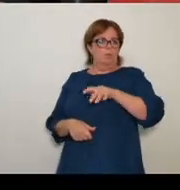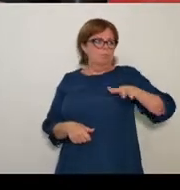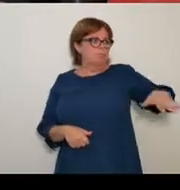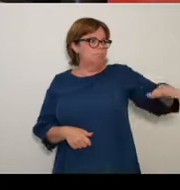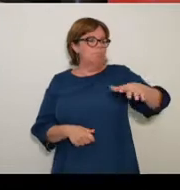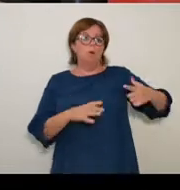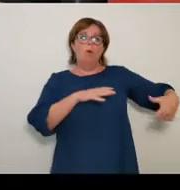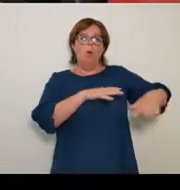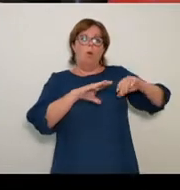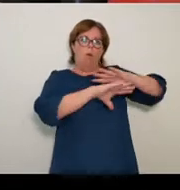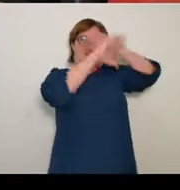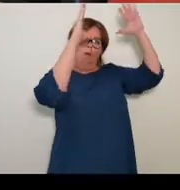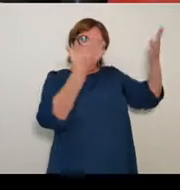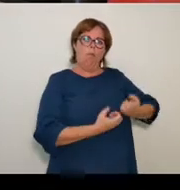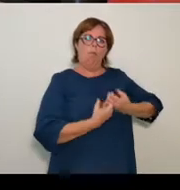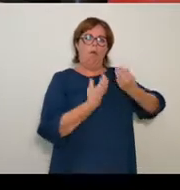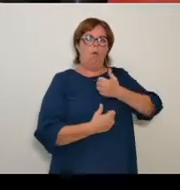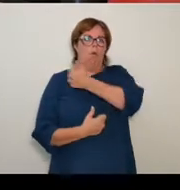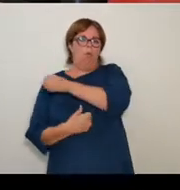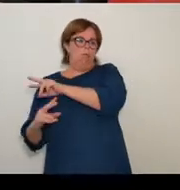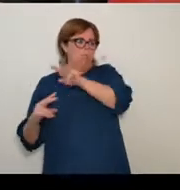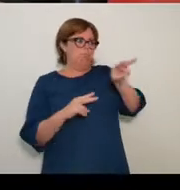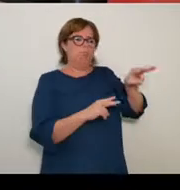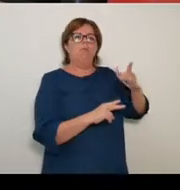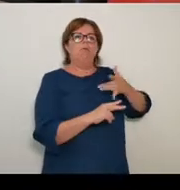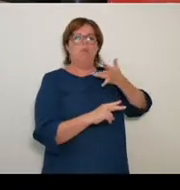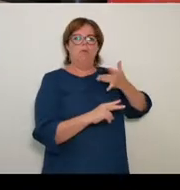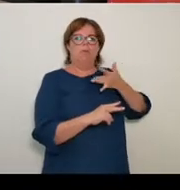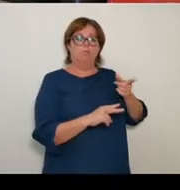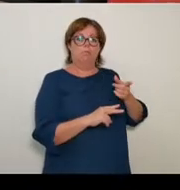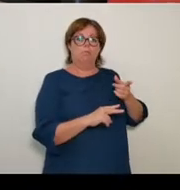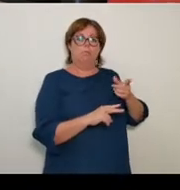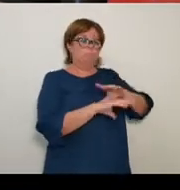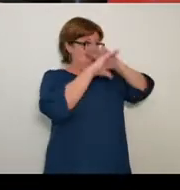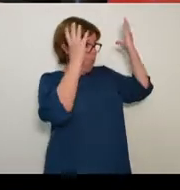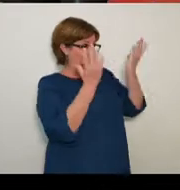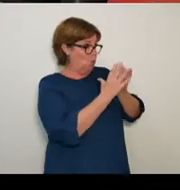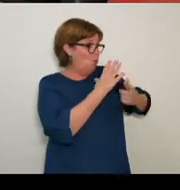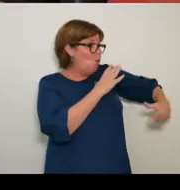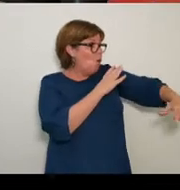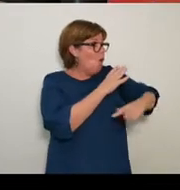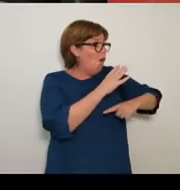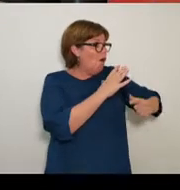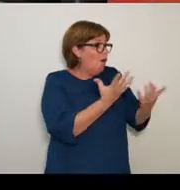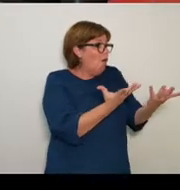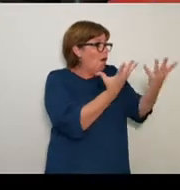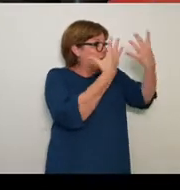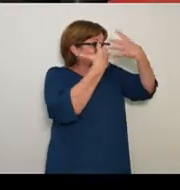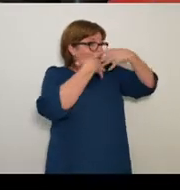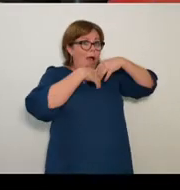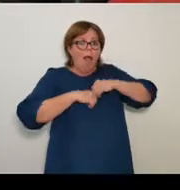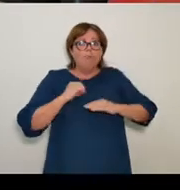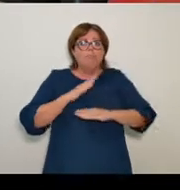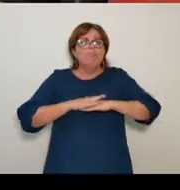langage. Qui s'intéressent donc à ce qui nous fait devenir parlant, à l'étrangeté du tissu langagier dans